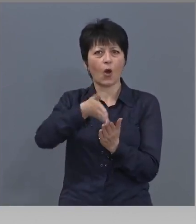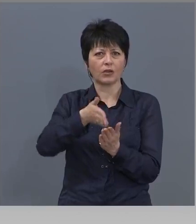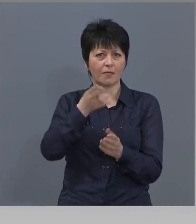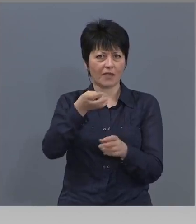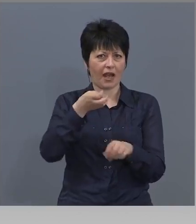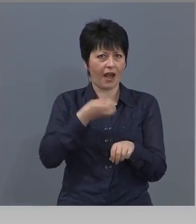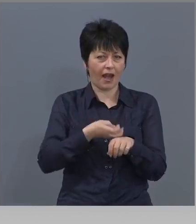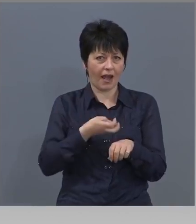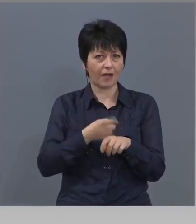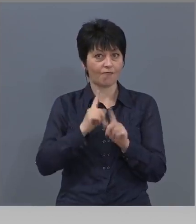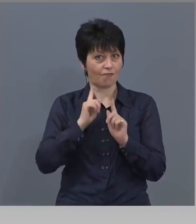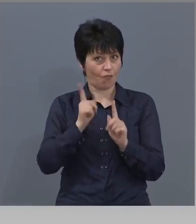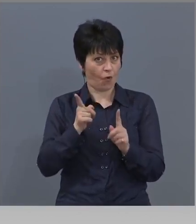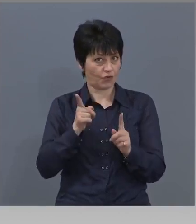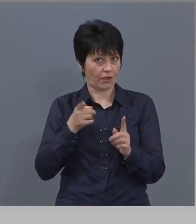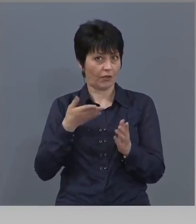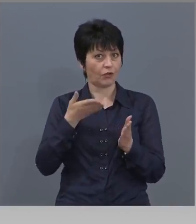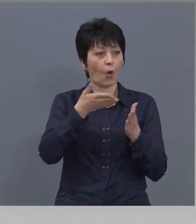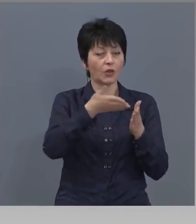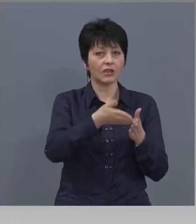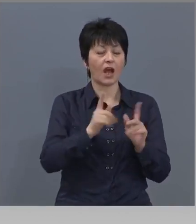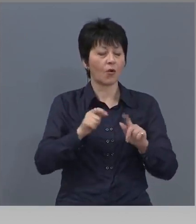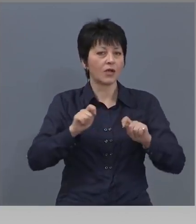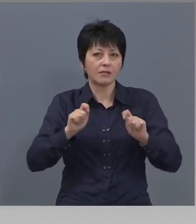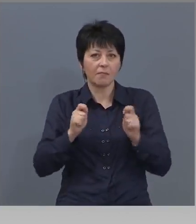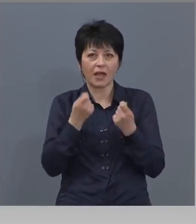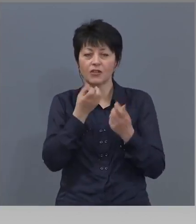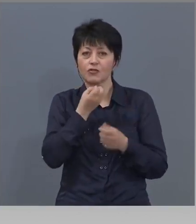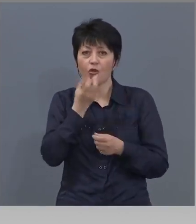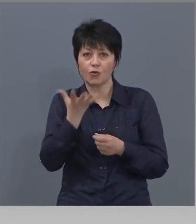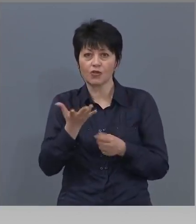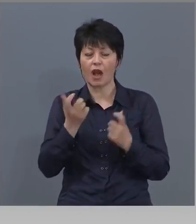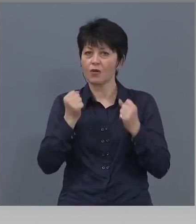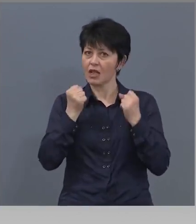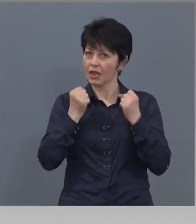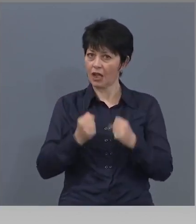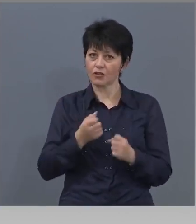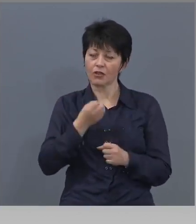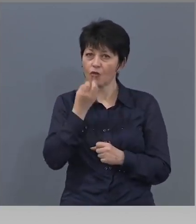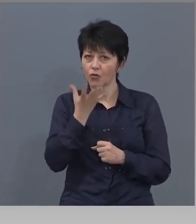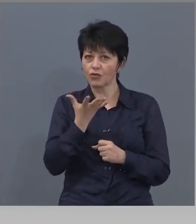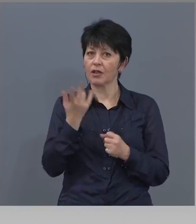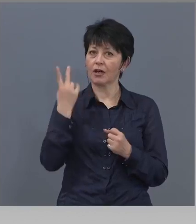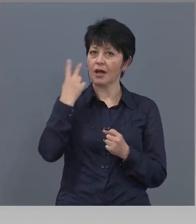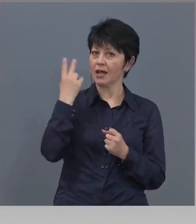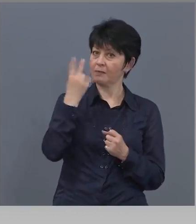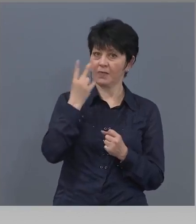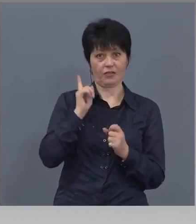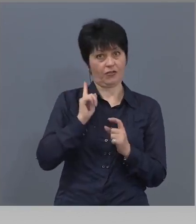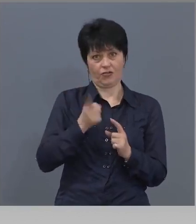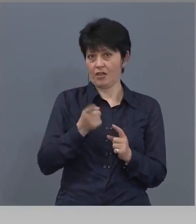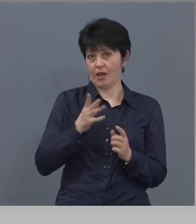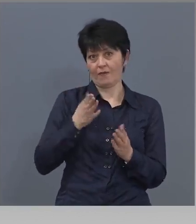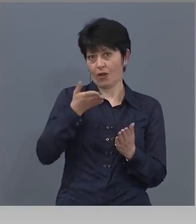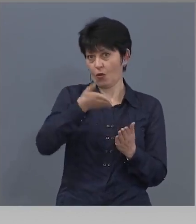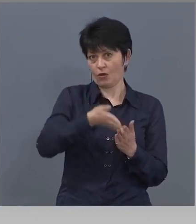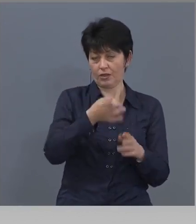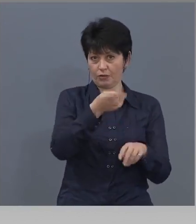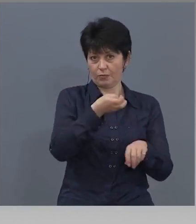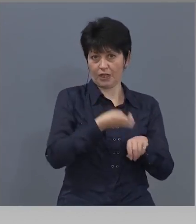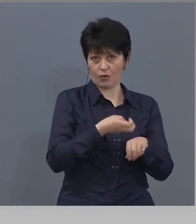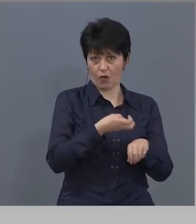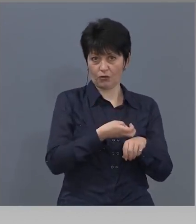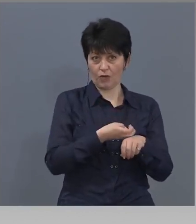може да се отиде. Ако е спешен случай, ако е тежък случай, разбира се, че се отиде. Това не значи, че общо